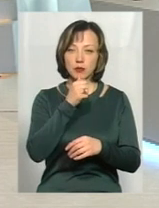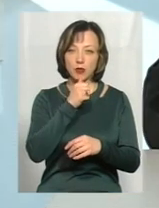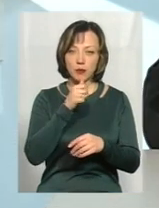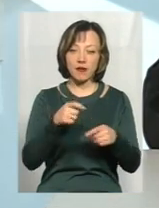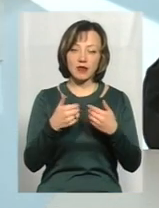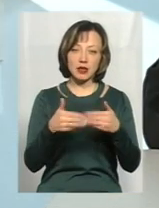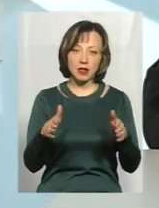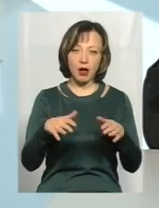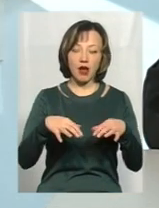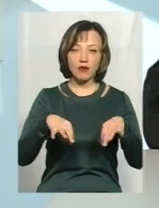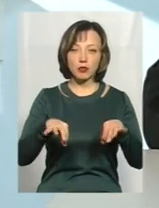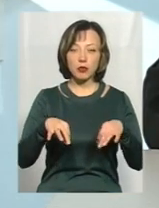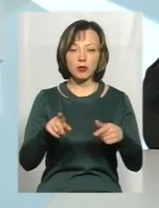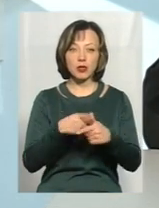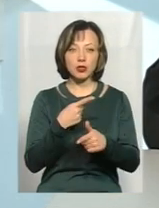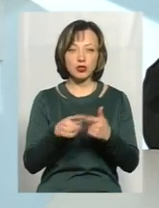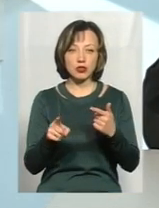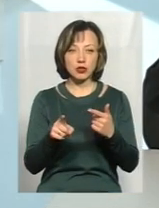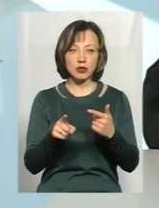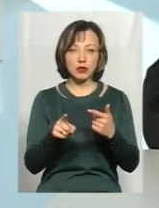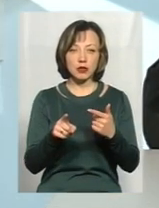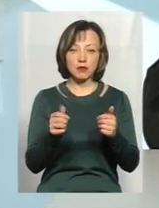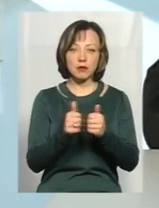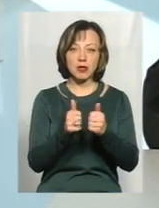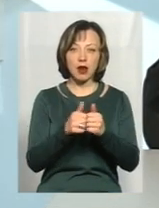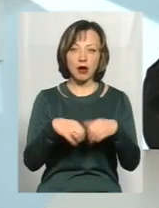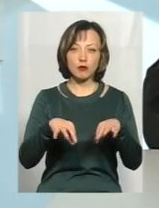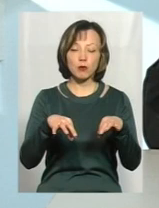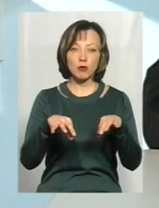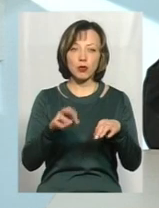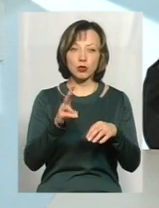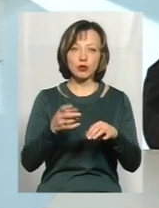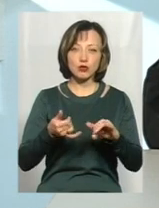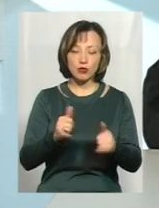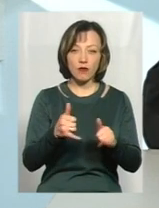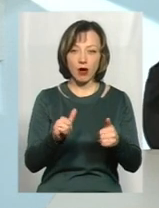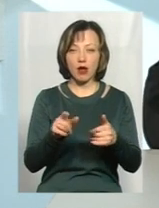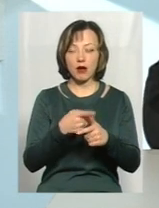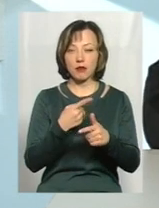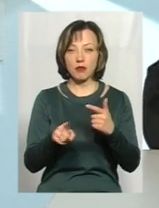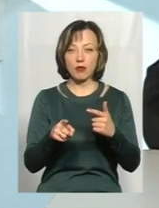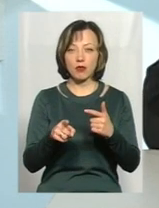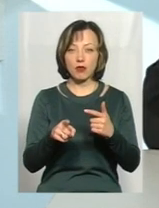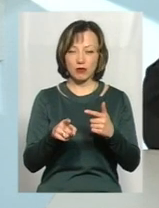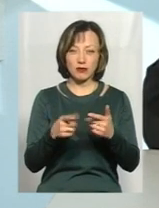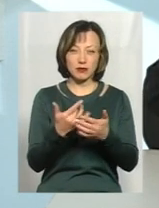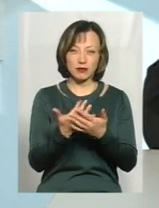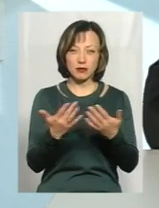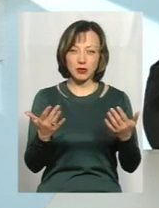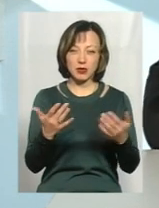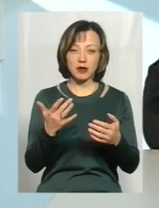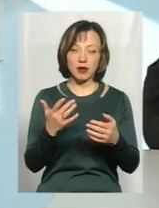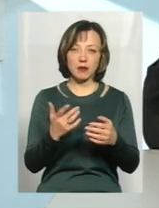чи відкриття автомобіля, чи біля автомобіля хтось штовхає, або вдарив по автомобілю і